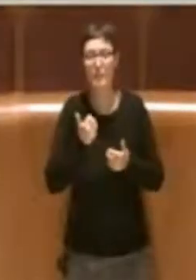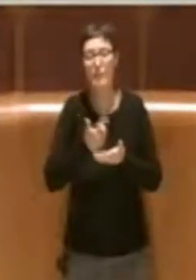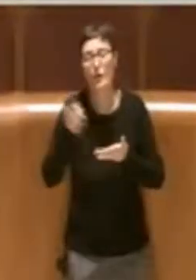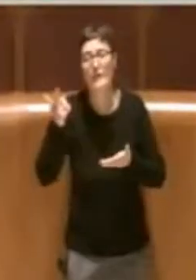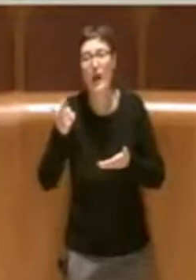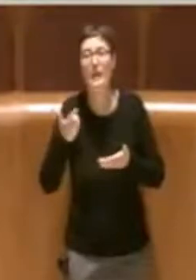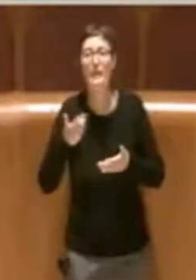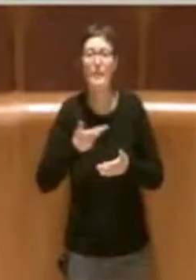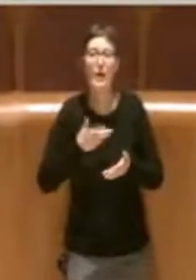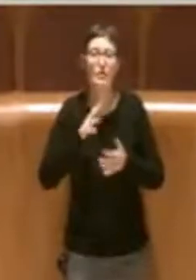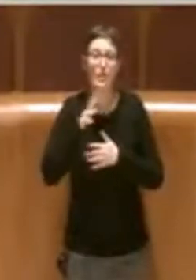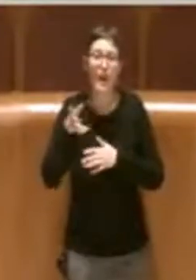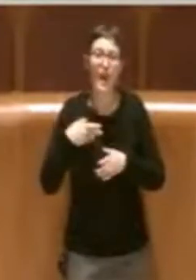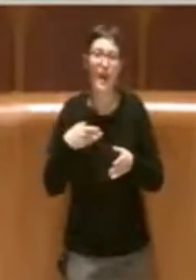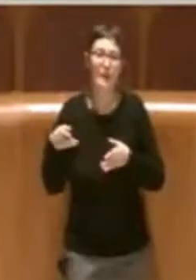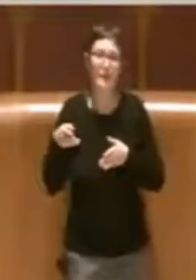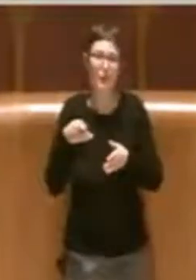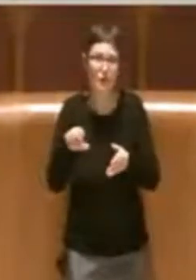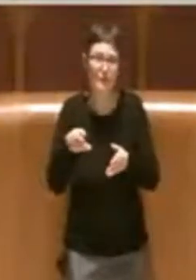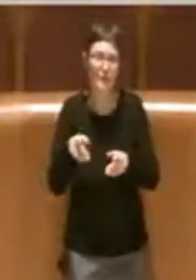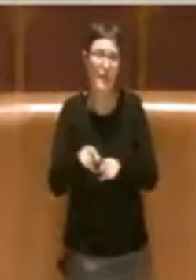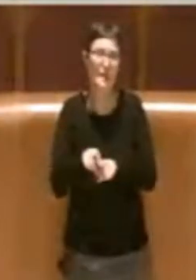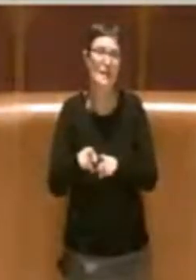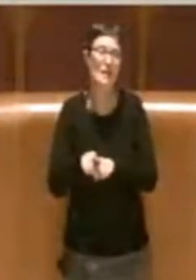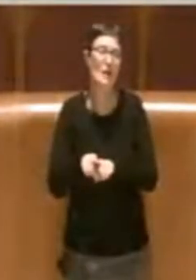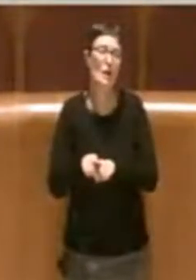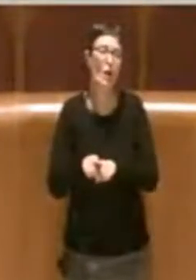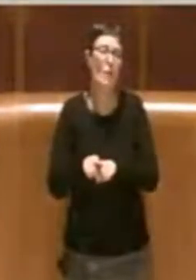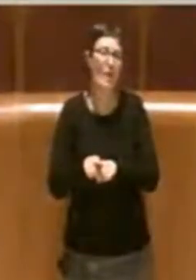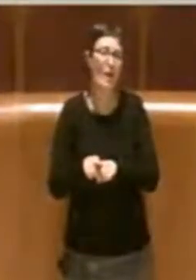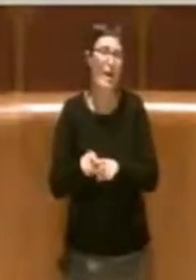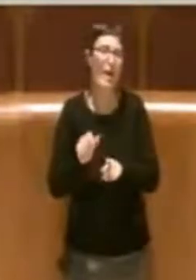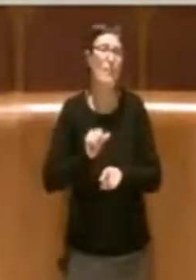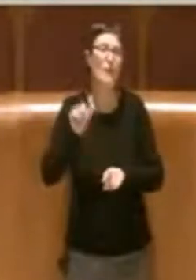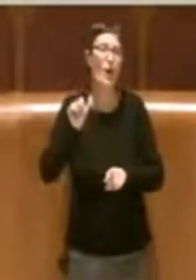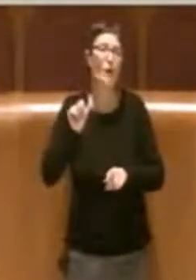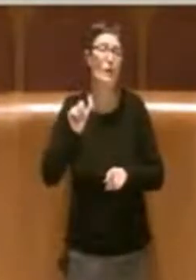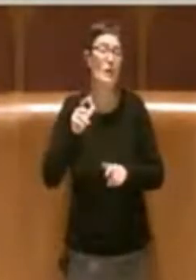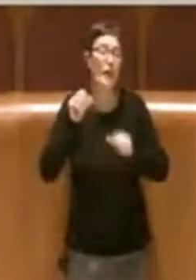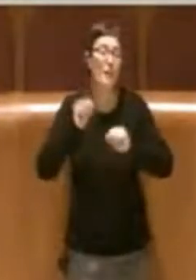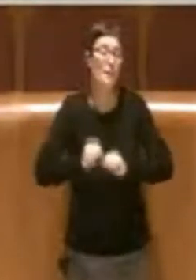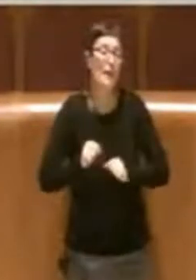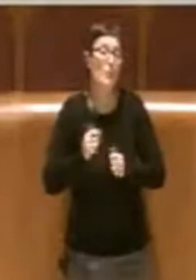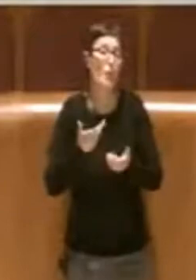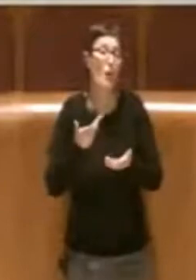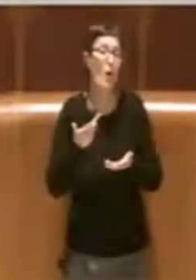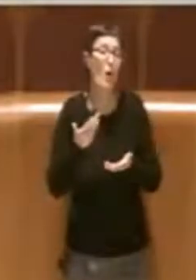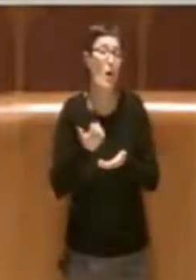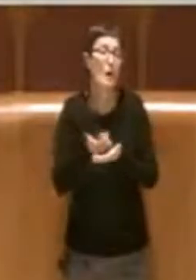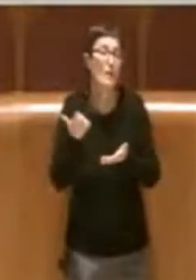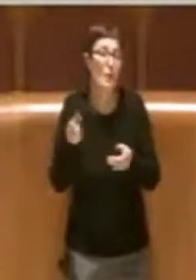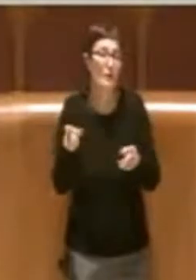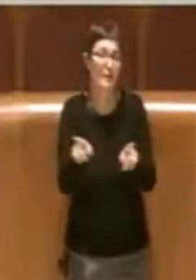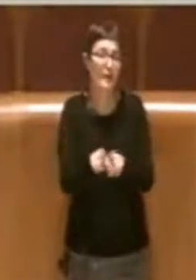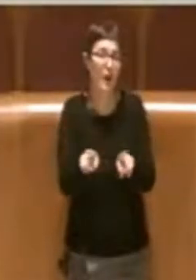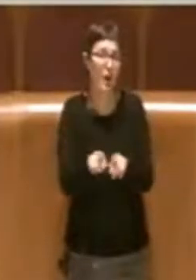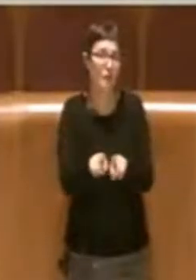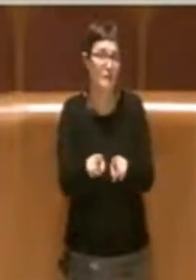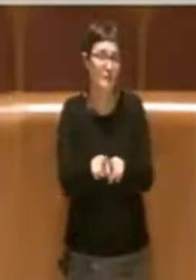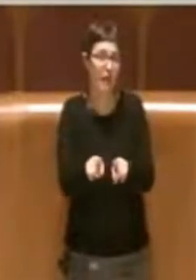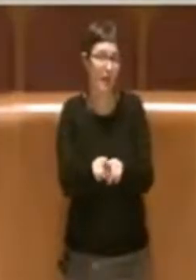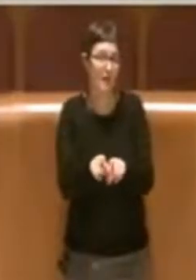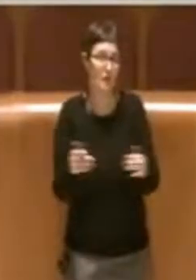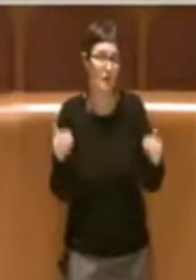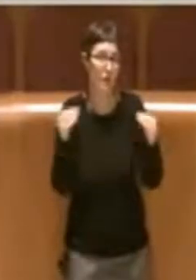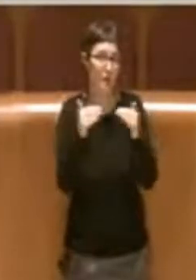che in ottica di priorità sicuramente potrebbero avere anche altrettanta importanza, pensiamo anche a tutti gli aspetti